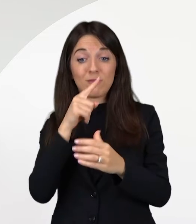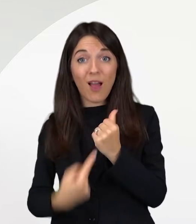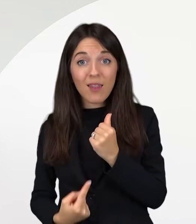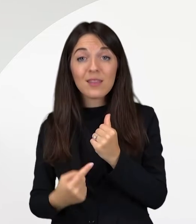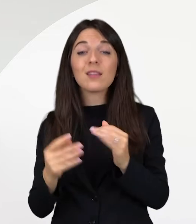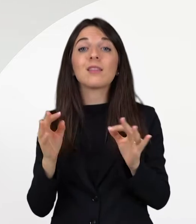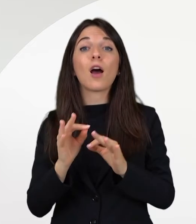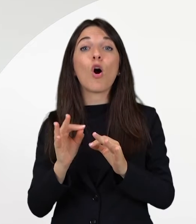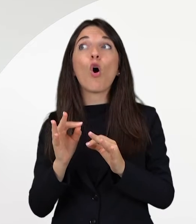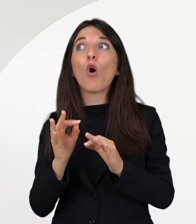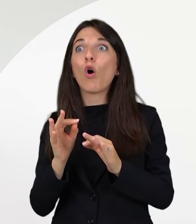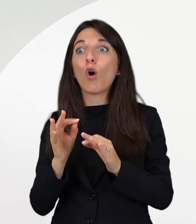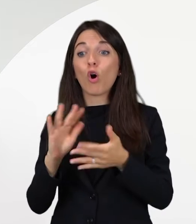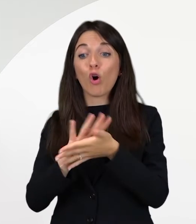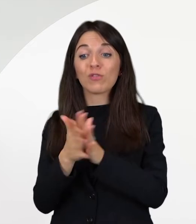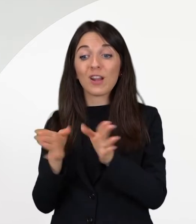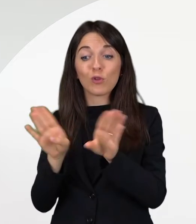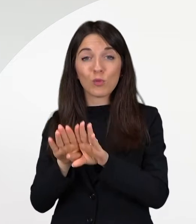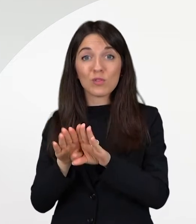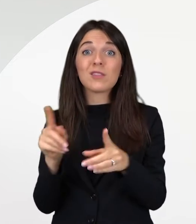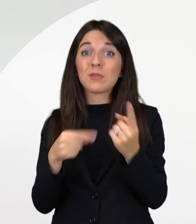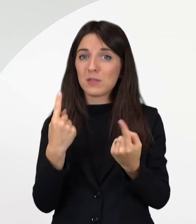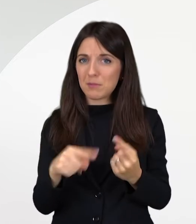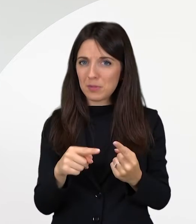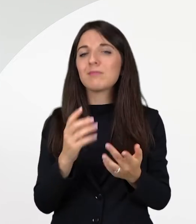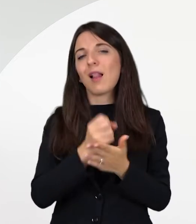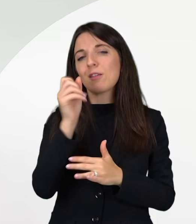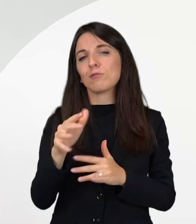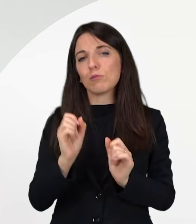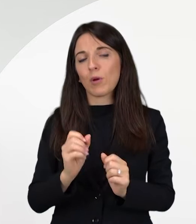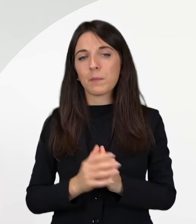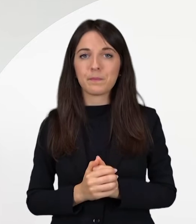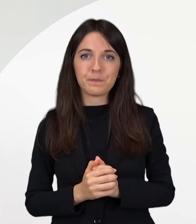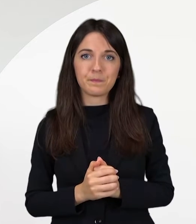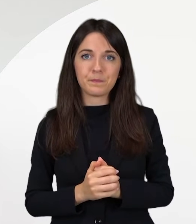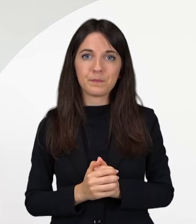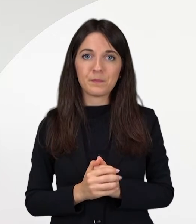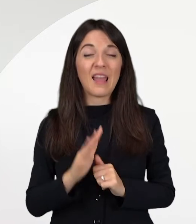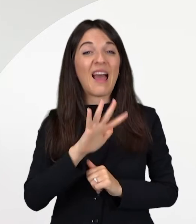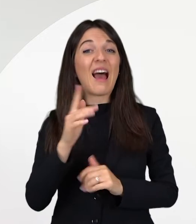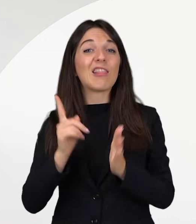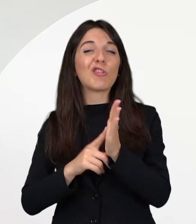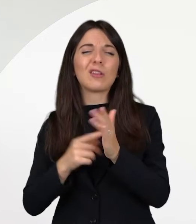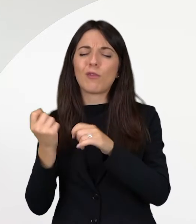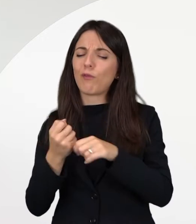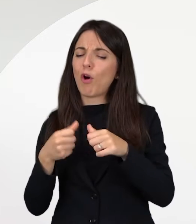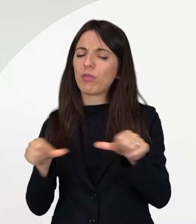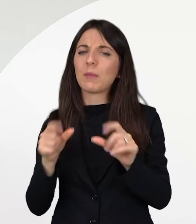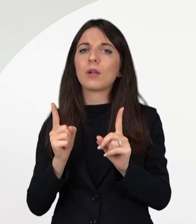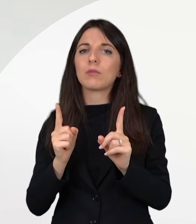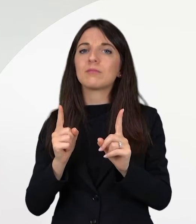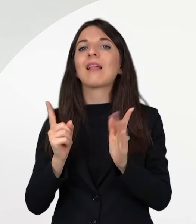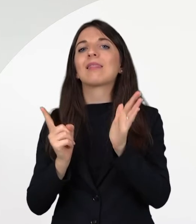dell'attività dell'azienda o per conclusione del contratto. Un altro diritto fondamentale è il diritto alla